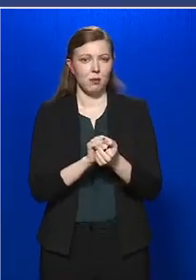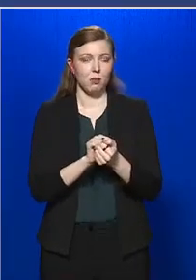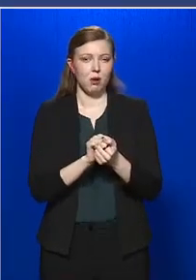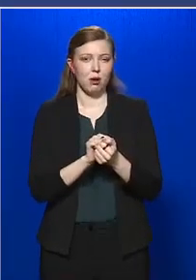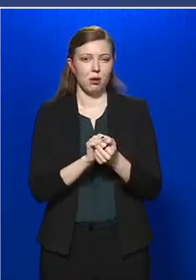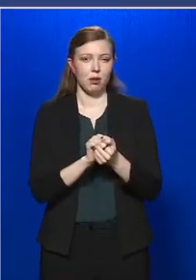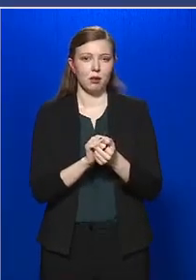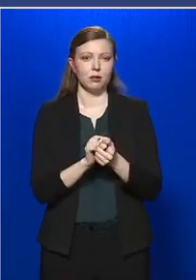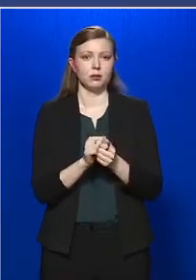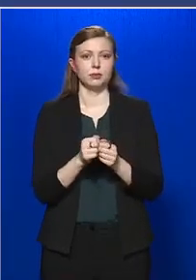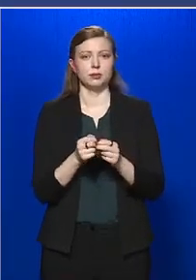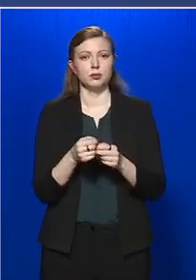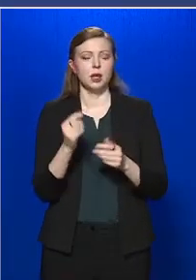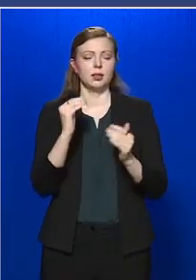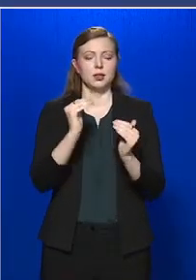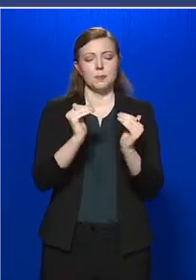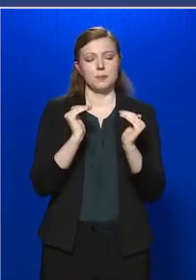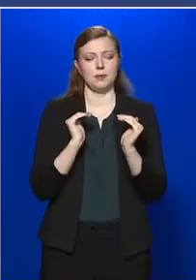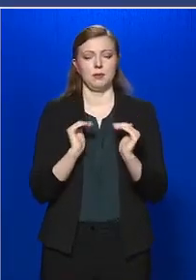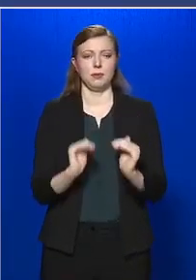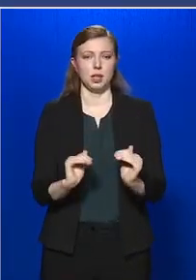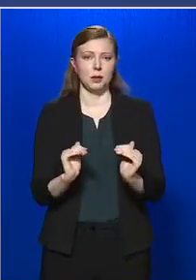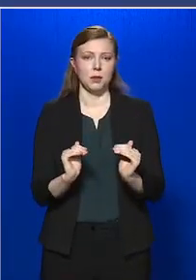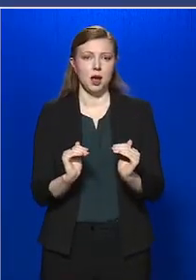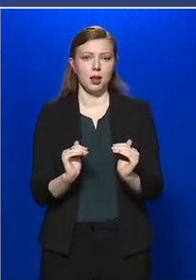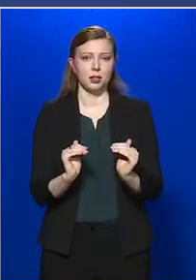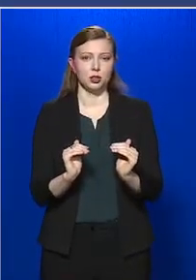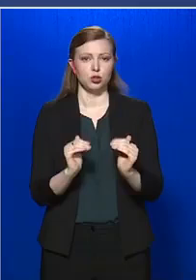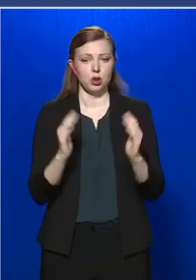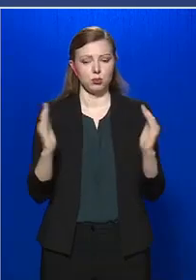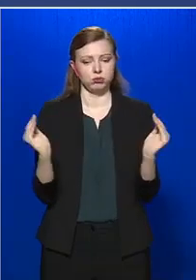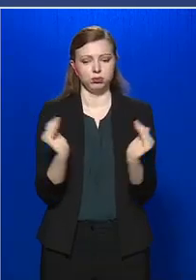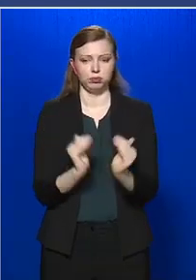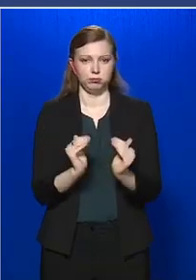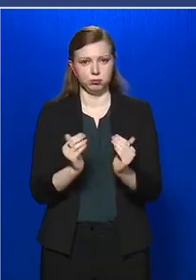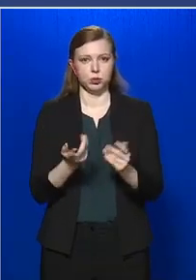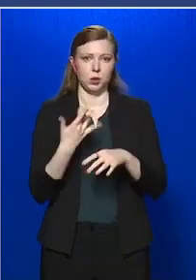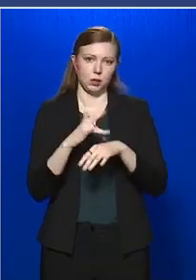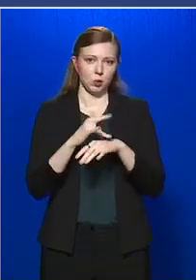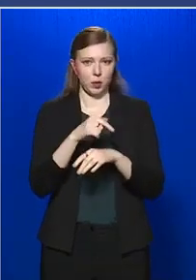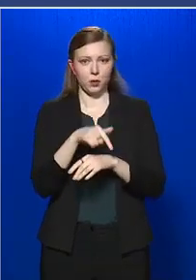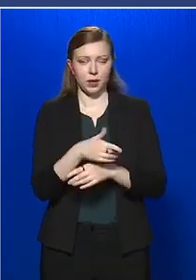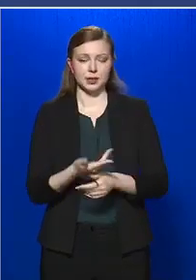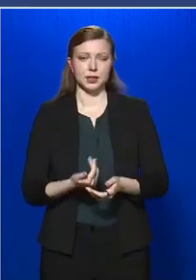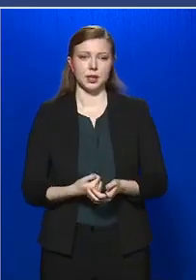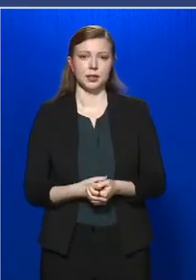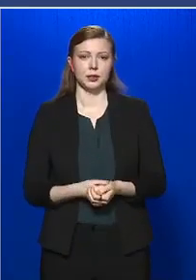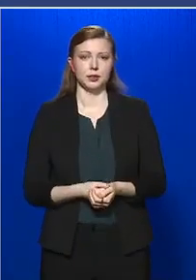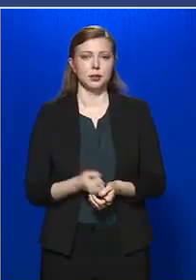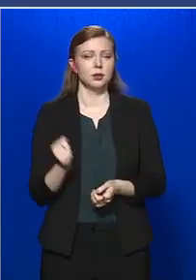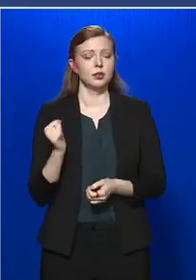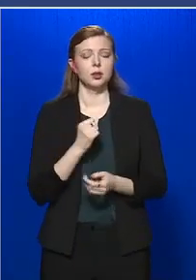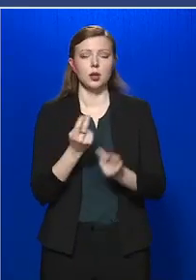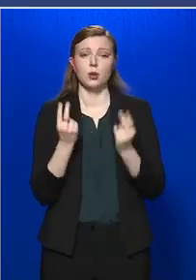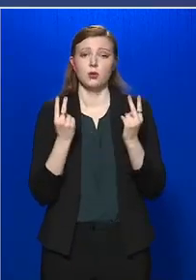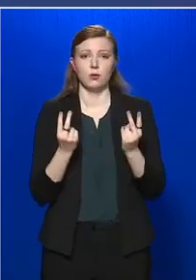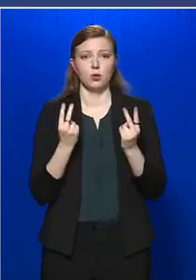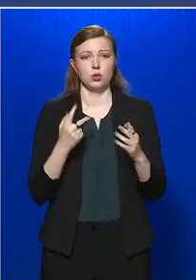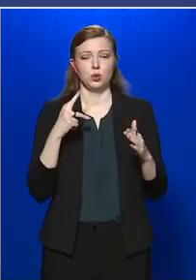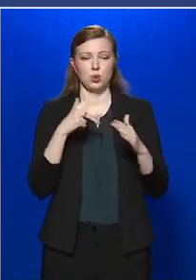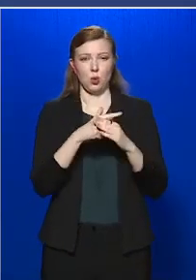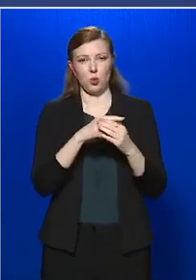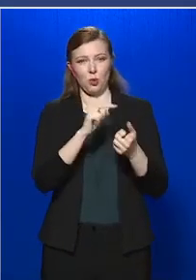lehető minimálisra szűkítését. Nagyon fontos, hogy ezek a